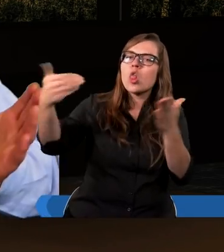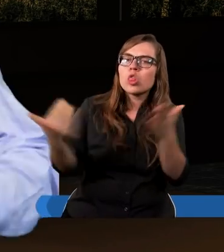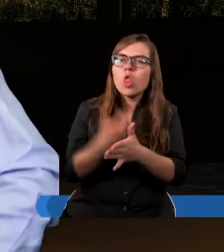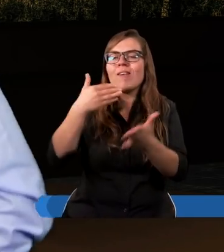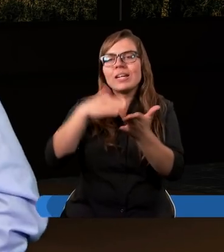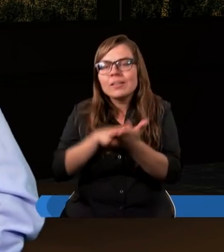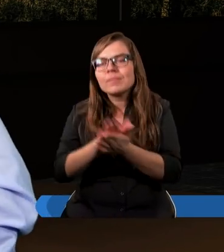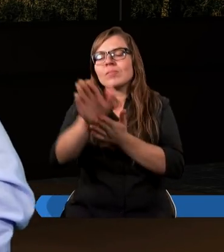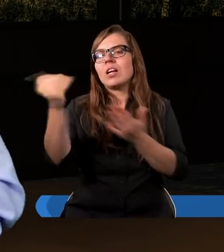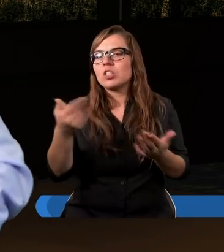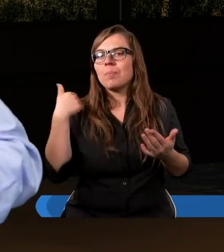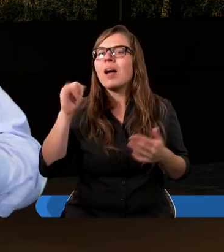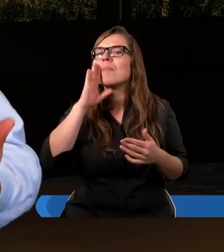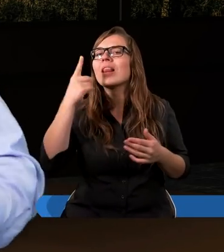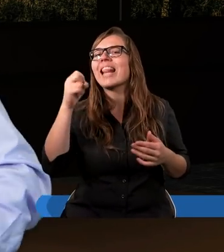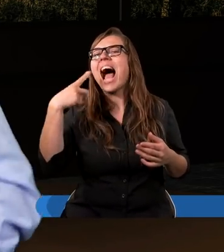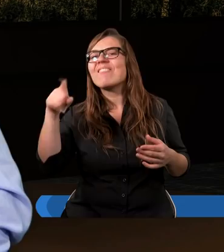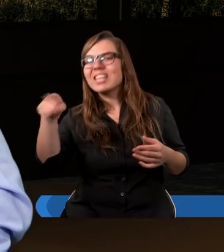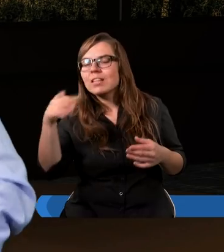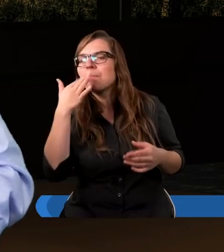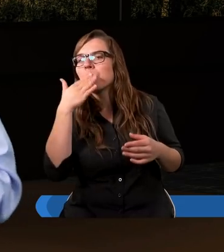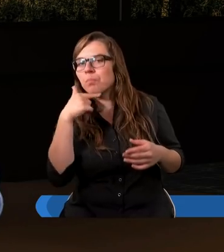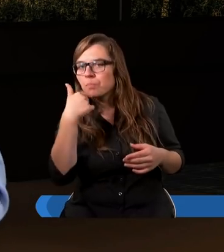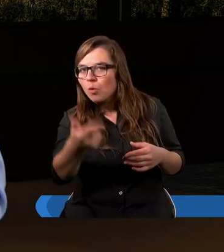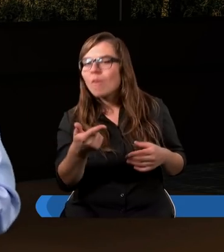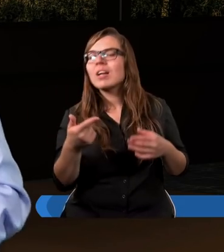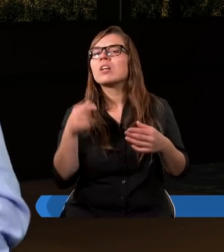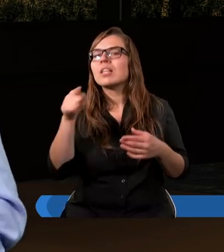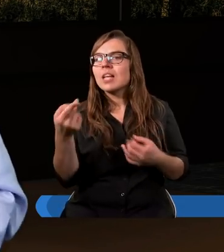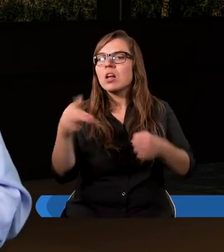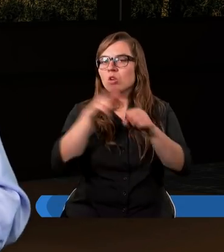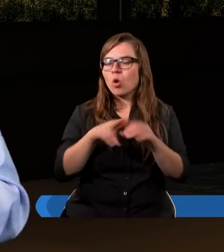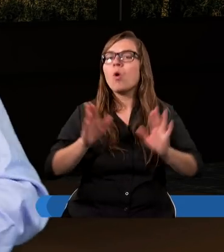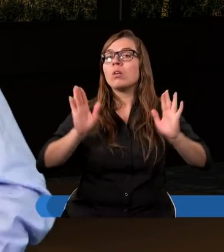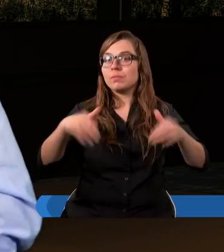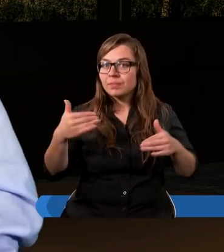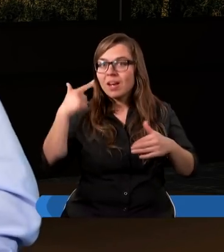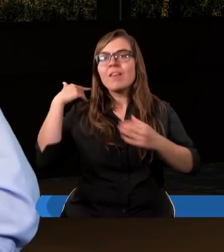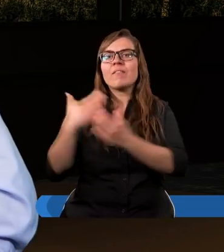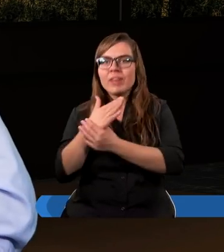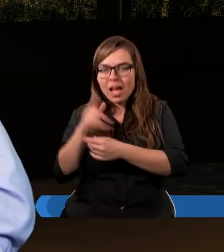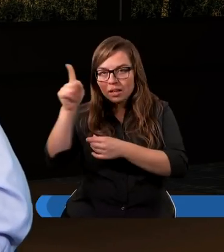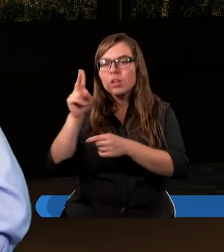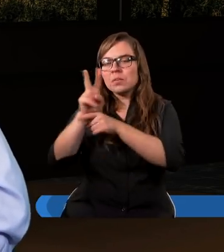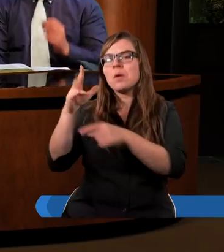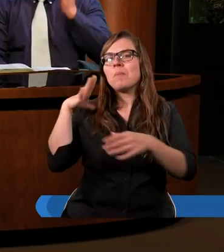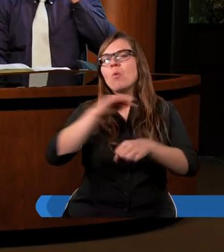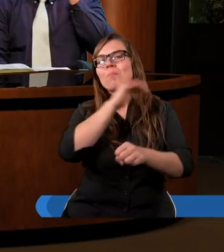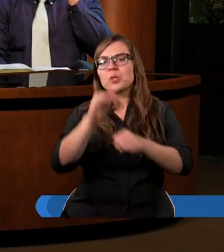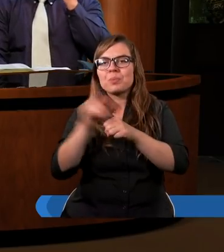i tak jak Dawid powiedział, z tym, który pozostał wierni zawarł przymierze.